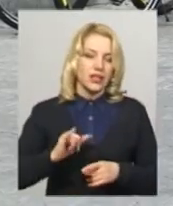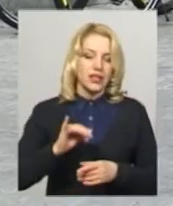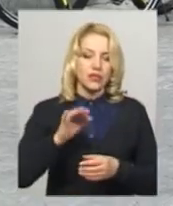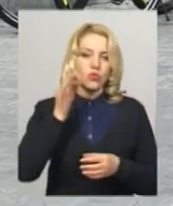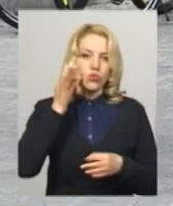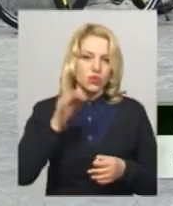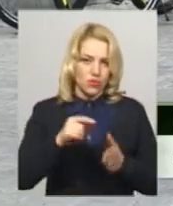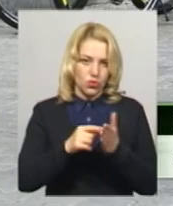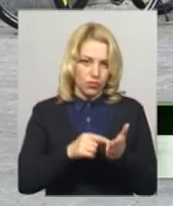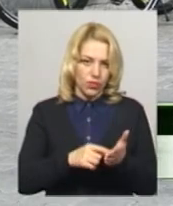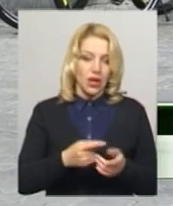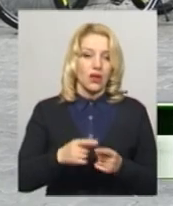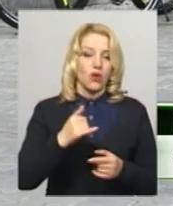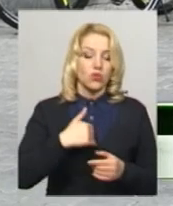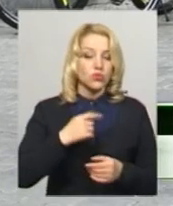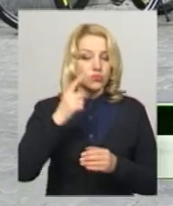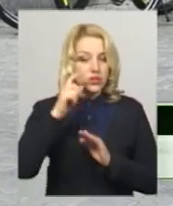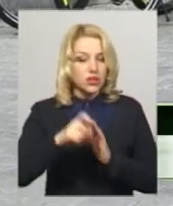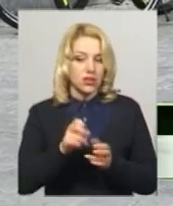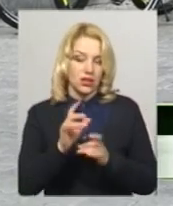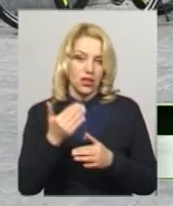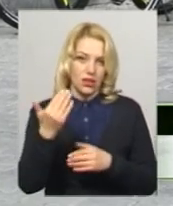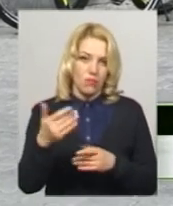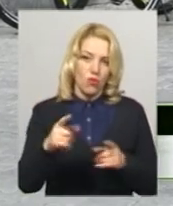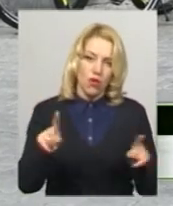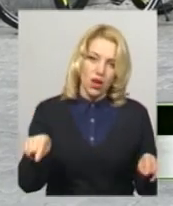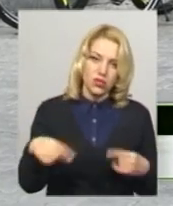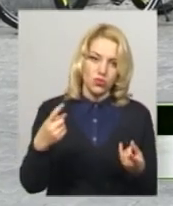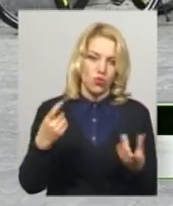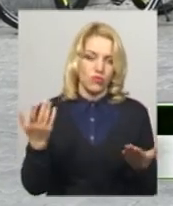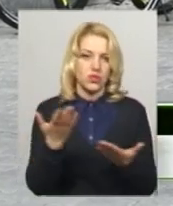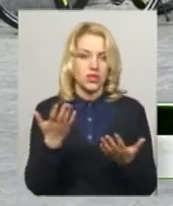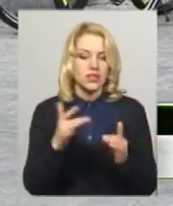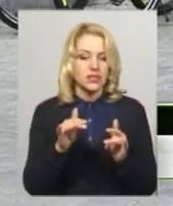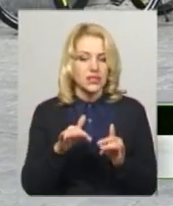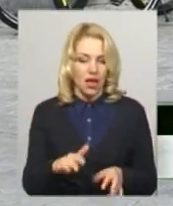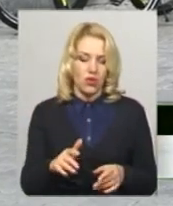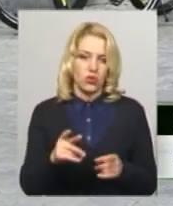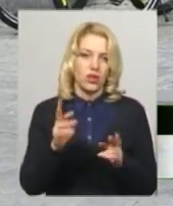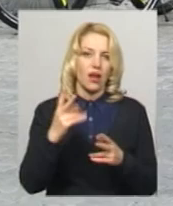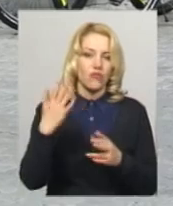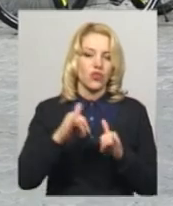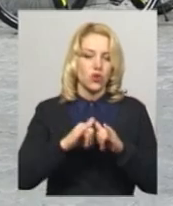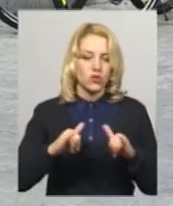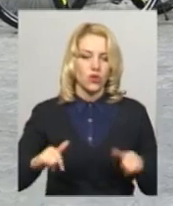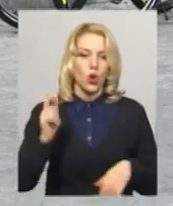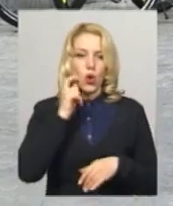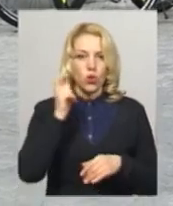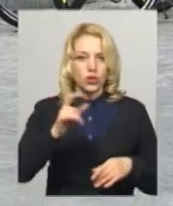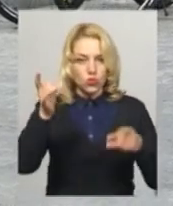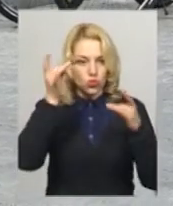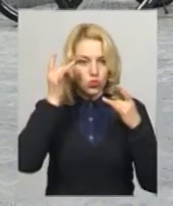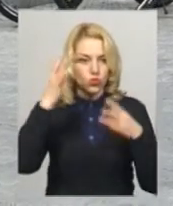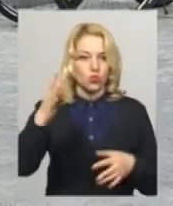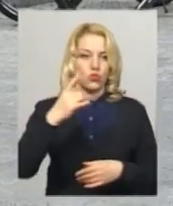Як вони там організовуються, можливо, якісь заходи організовуються, як вони розвивають українську культуру,